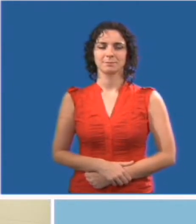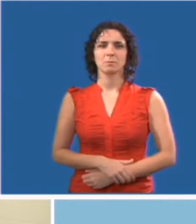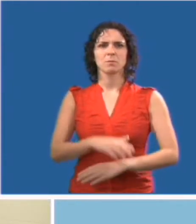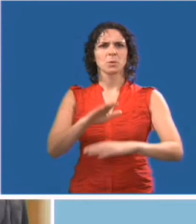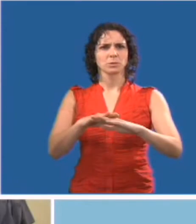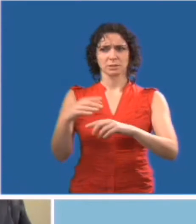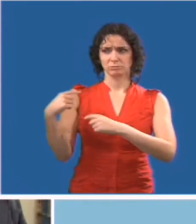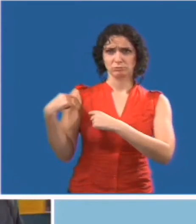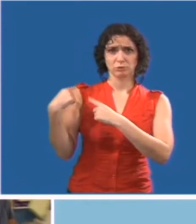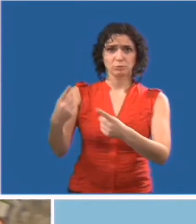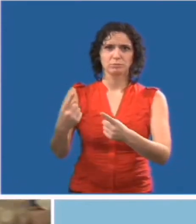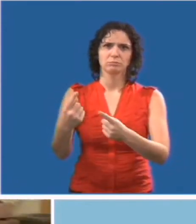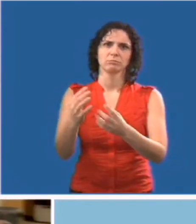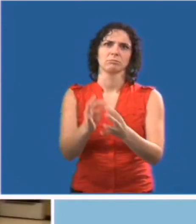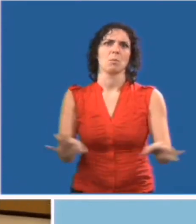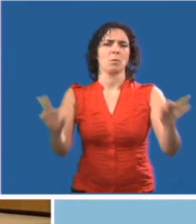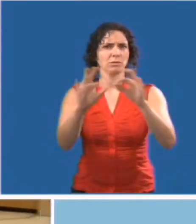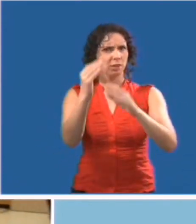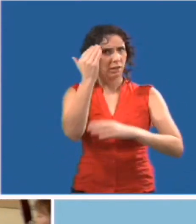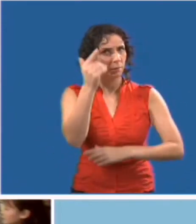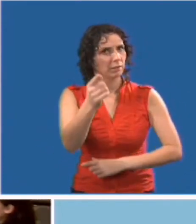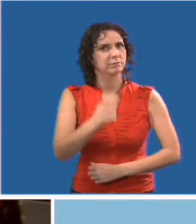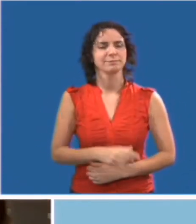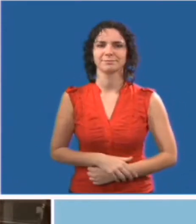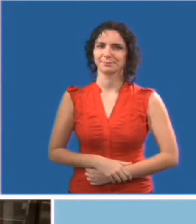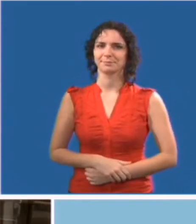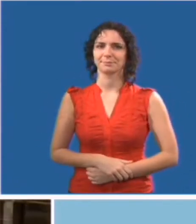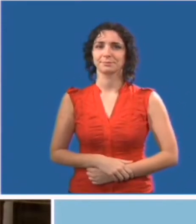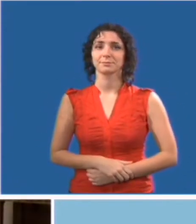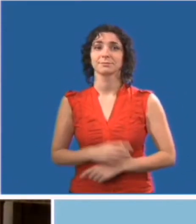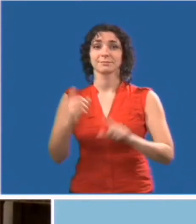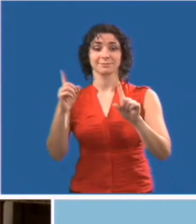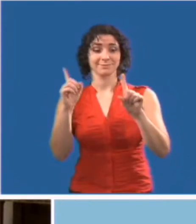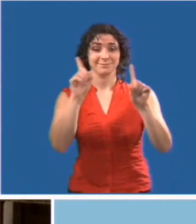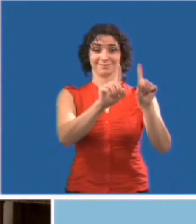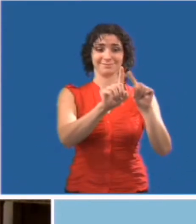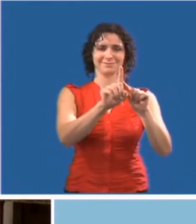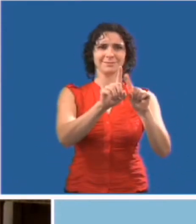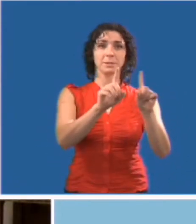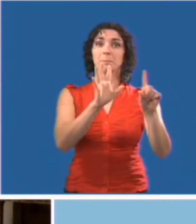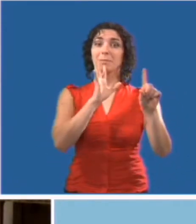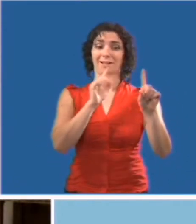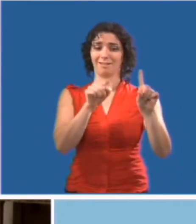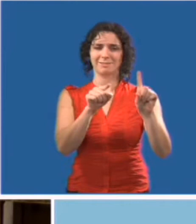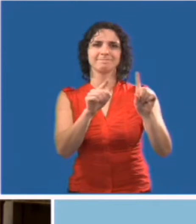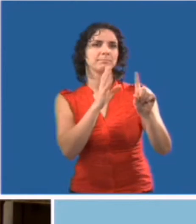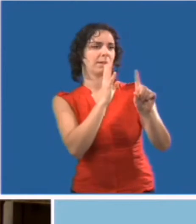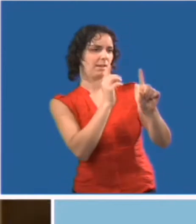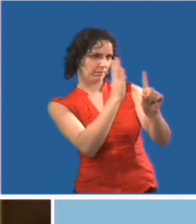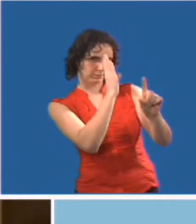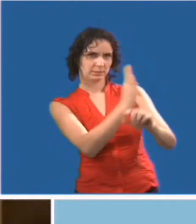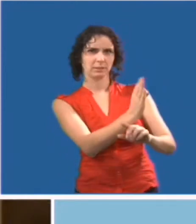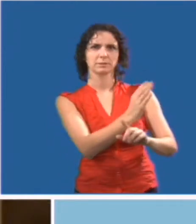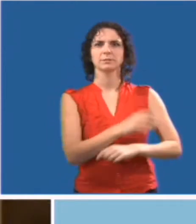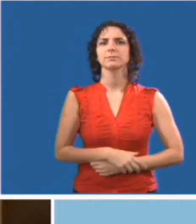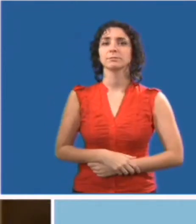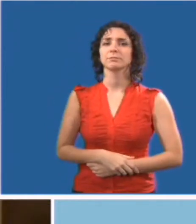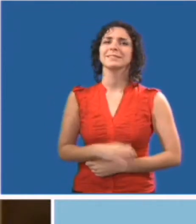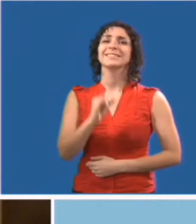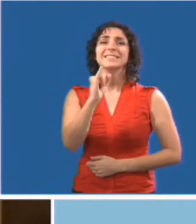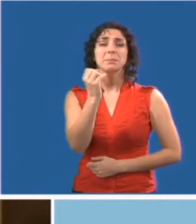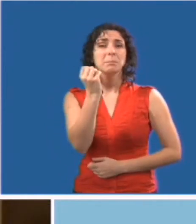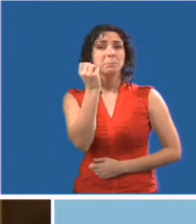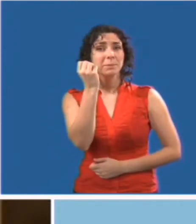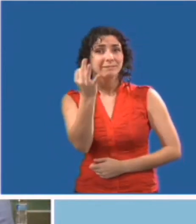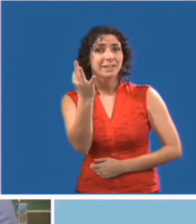Rappelez-vous les conseils de notre scénario. Parlez directement à la personne et non à l'accompagnateur.